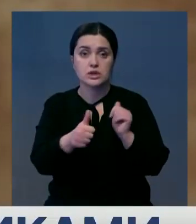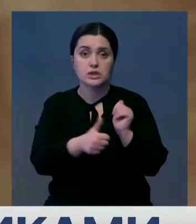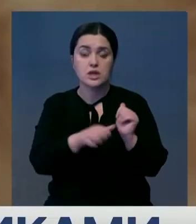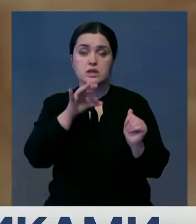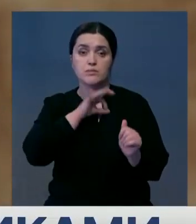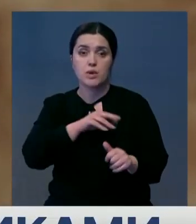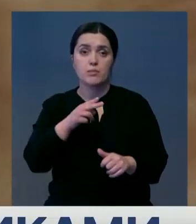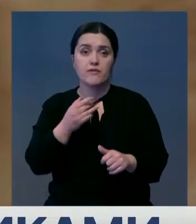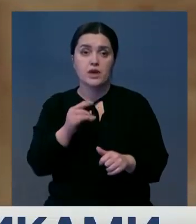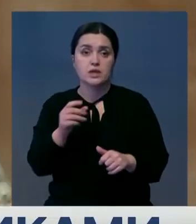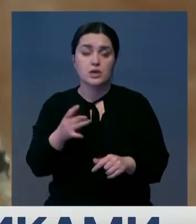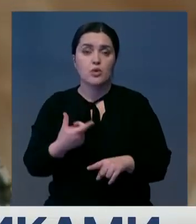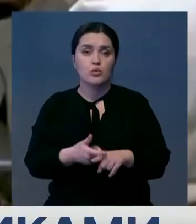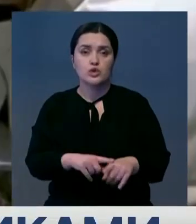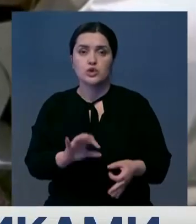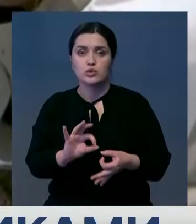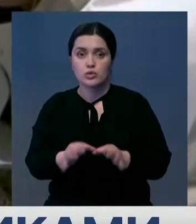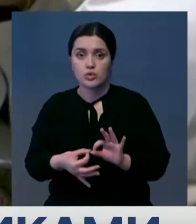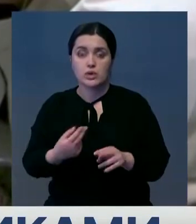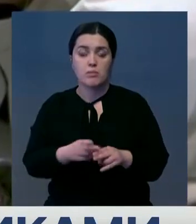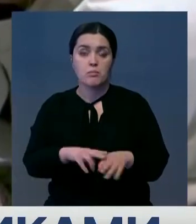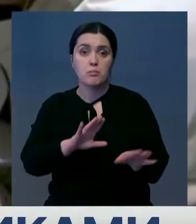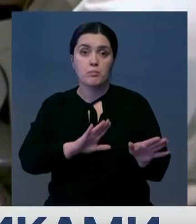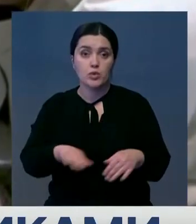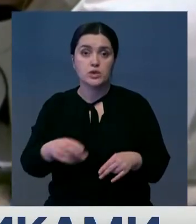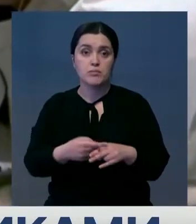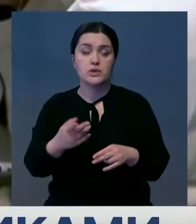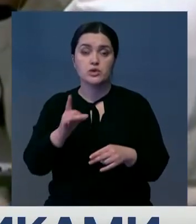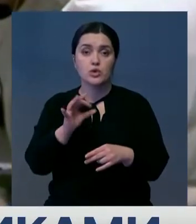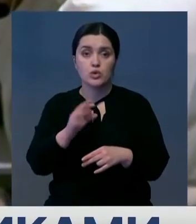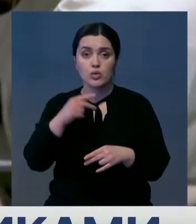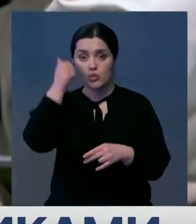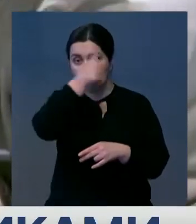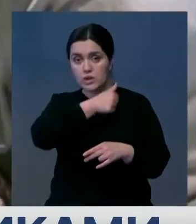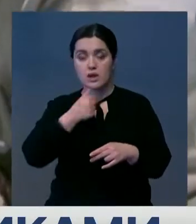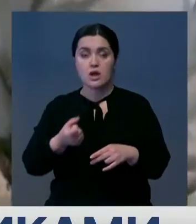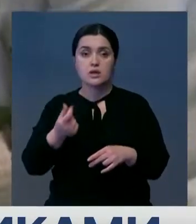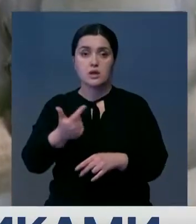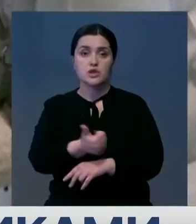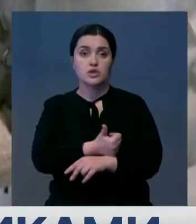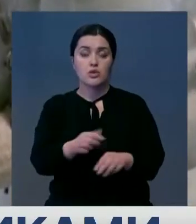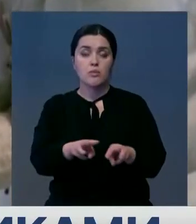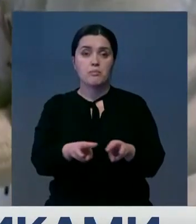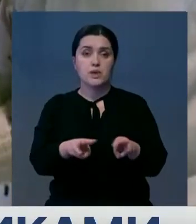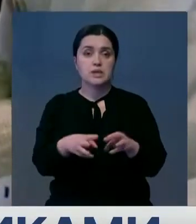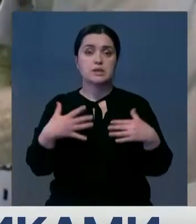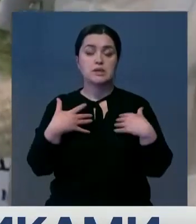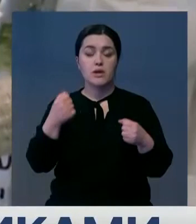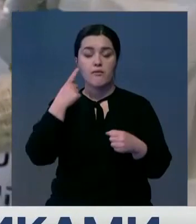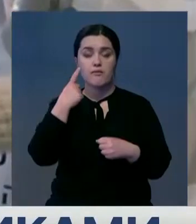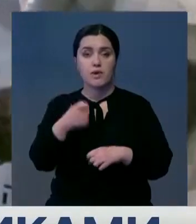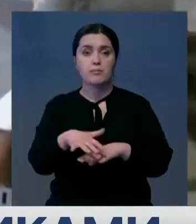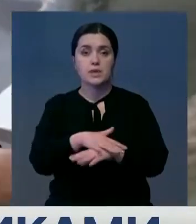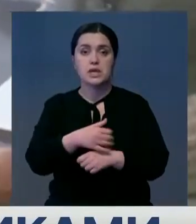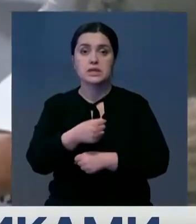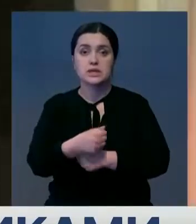Pfizer очень сложное с точки зрения логистики. После разморозки срок годности буквально несколько часов. Минздрав обратился в Национальный центр по